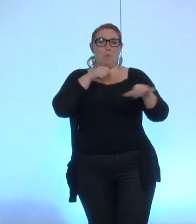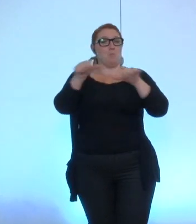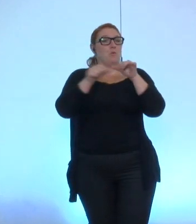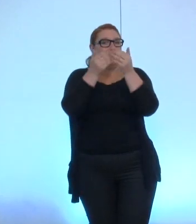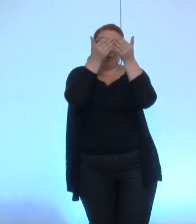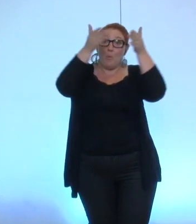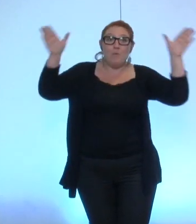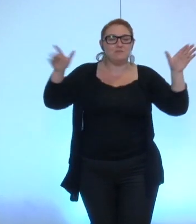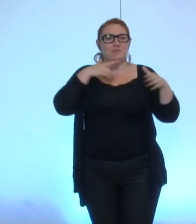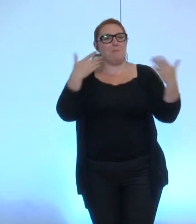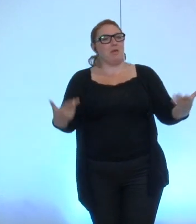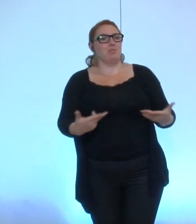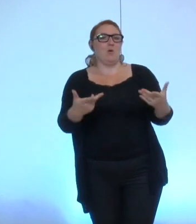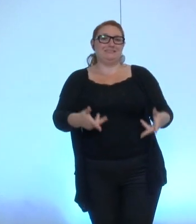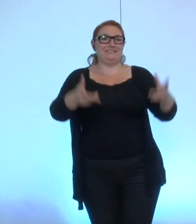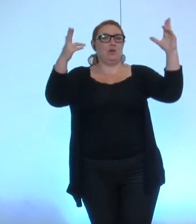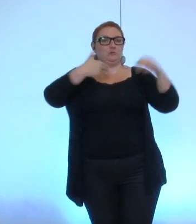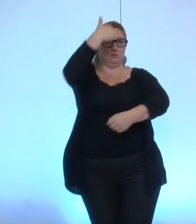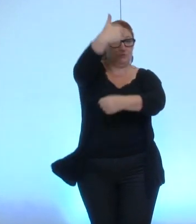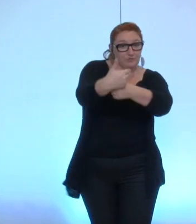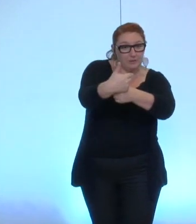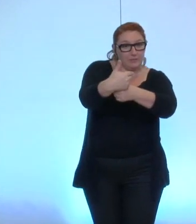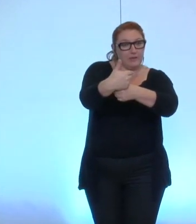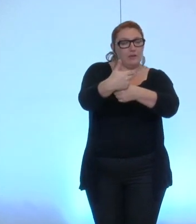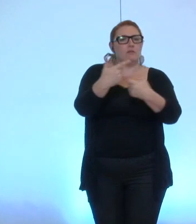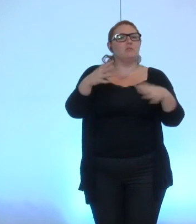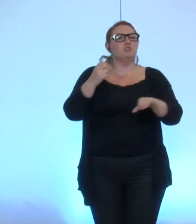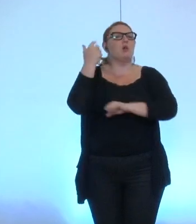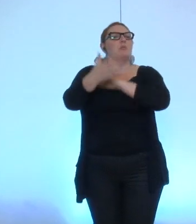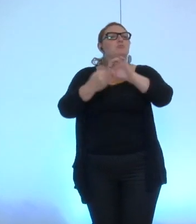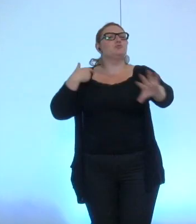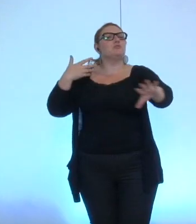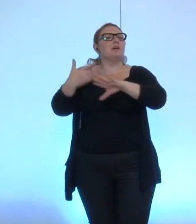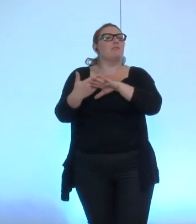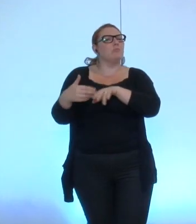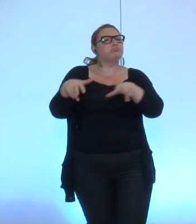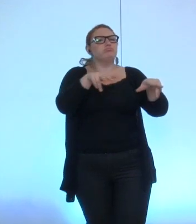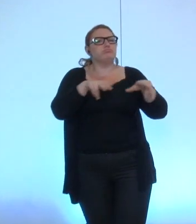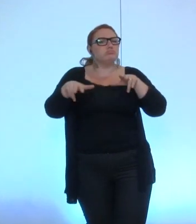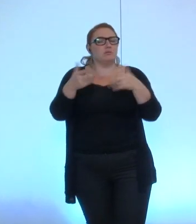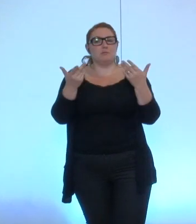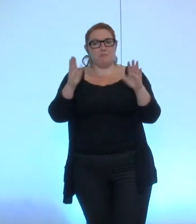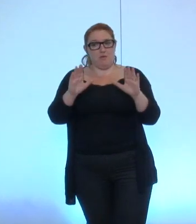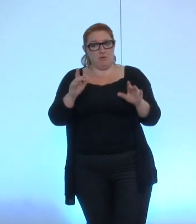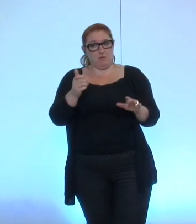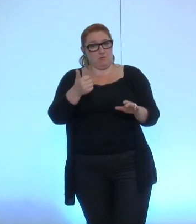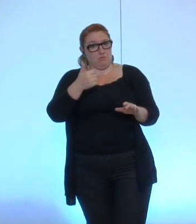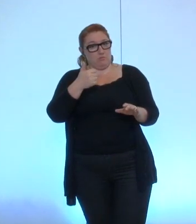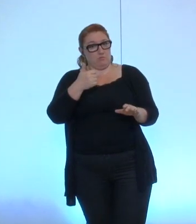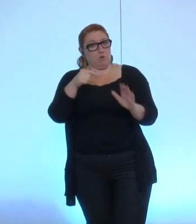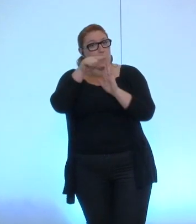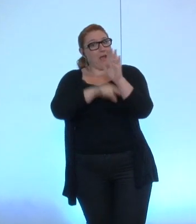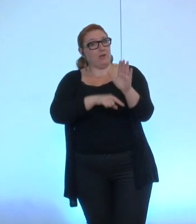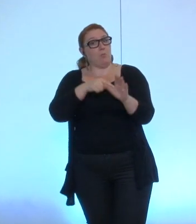filmées, que la dématérialisation avait été mise en place depuis quelques années, mais nous l'avons effectivement aussi intégrée dans ce règlement